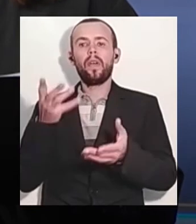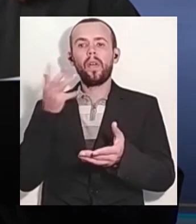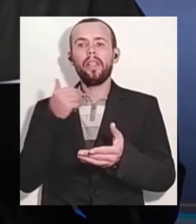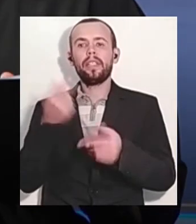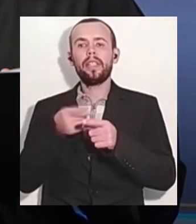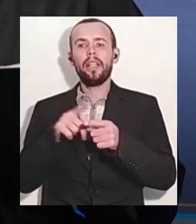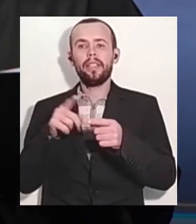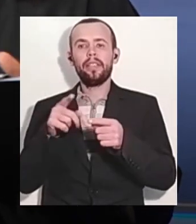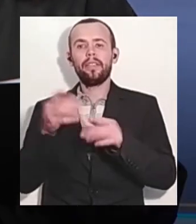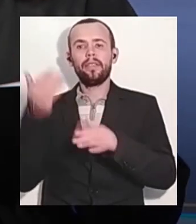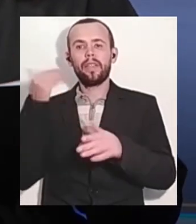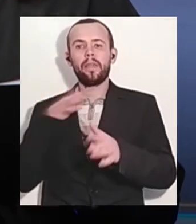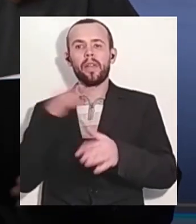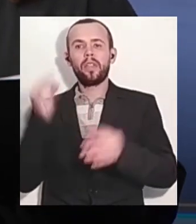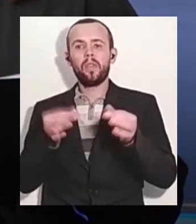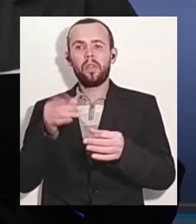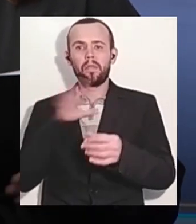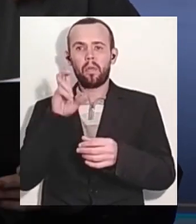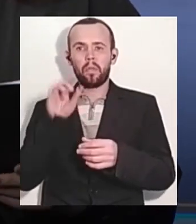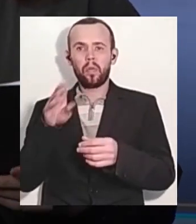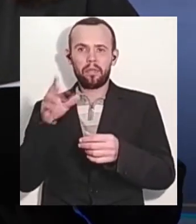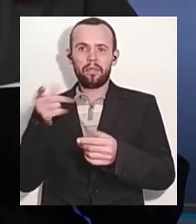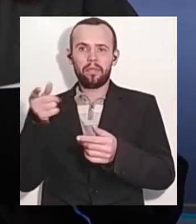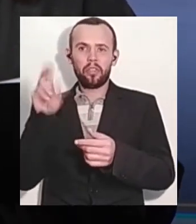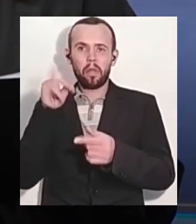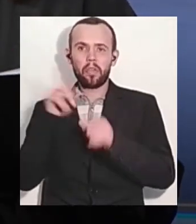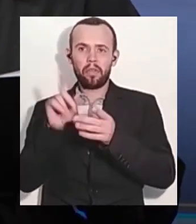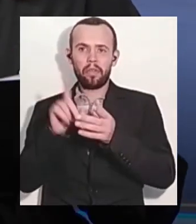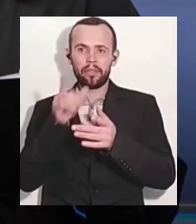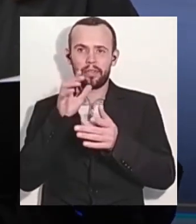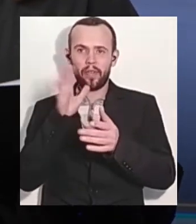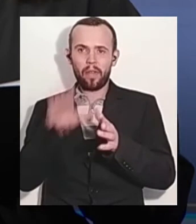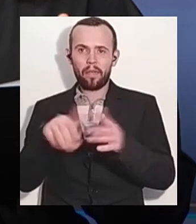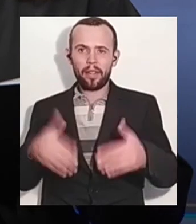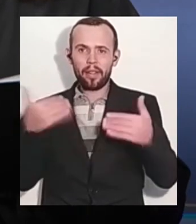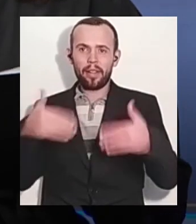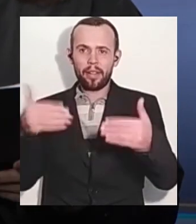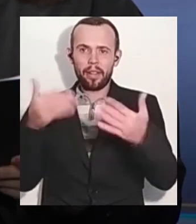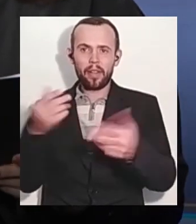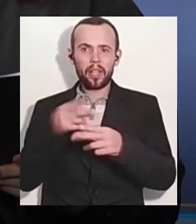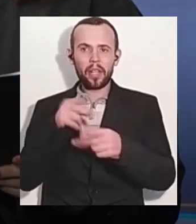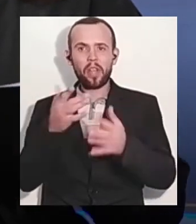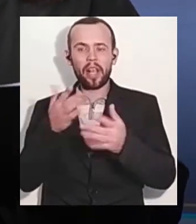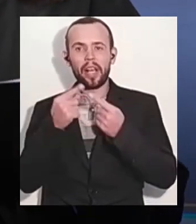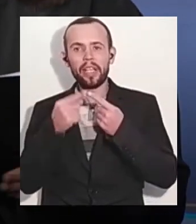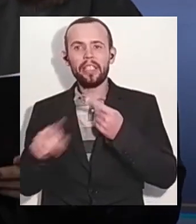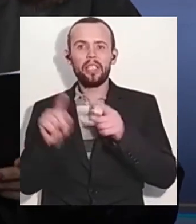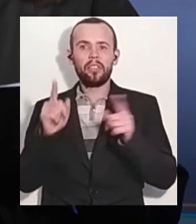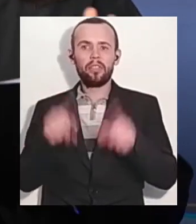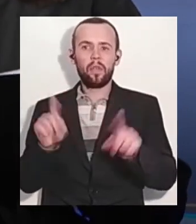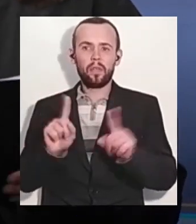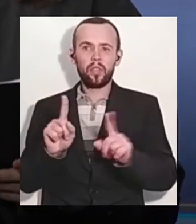камеру. І натомість представникам ЗМІ запропонували слідкувати за засіданням на онлайн-трансляцію, яка